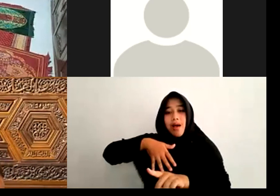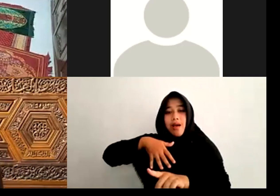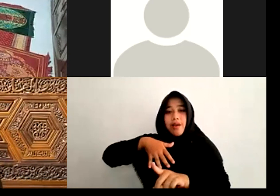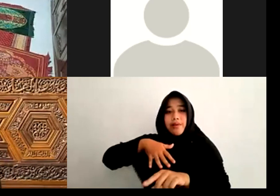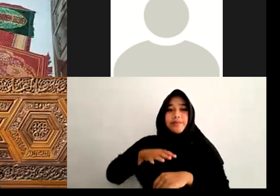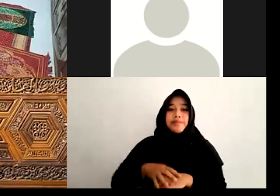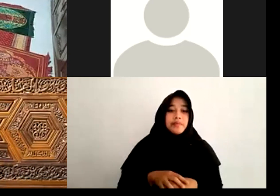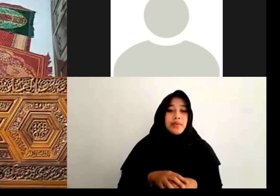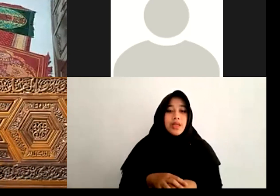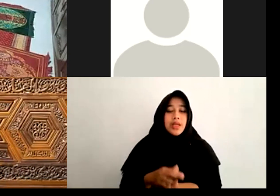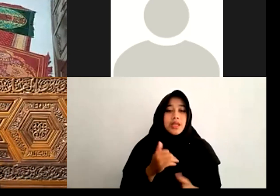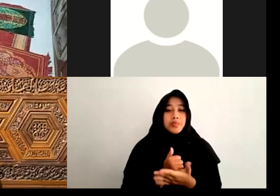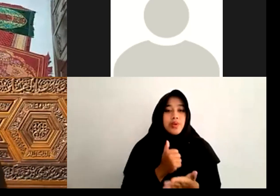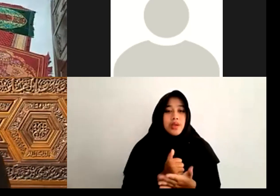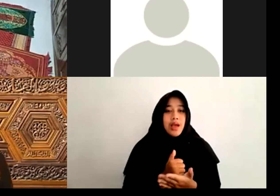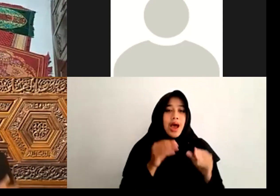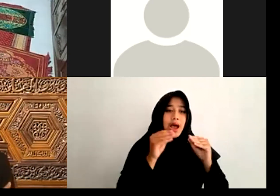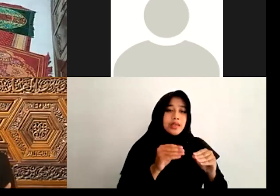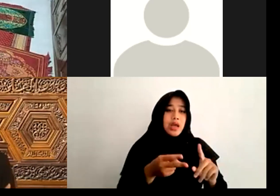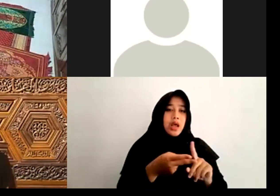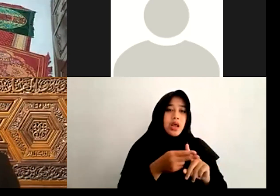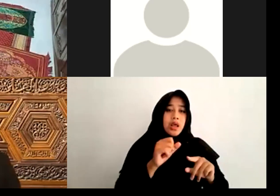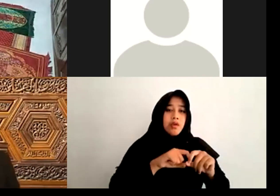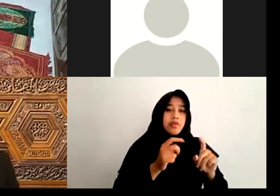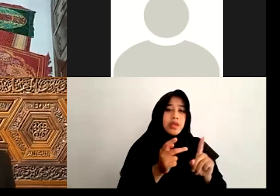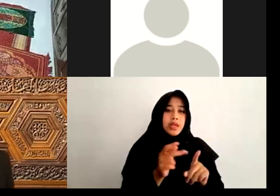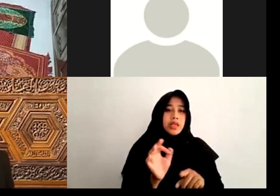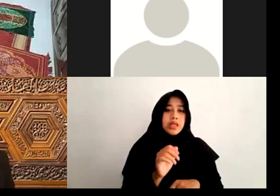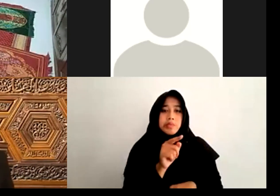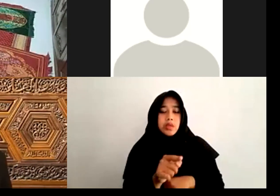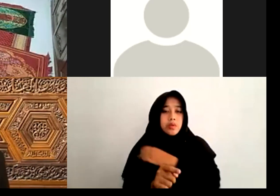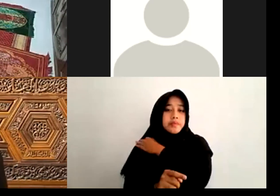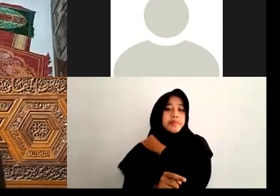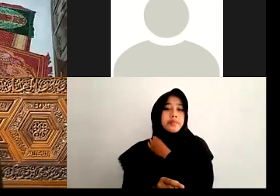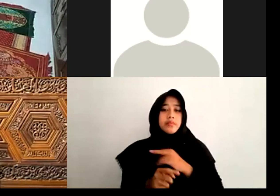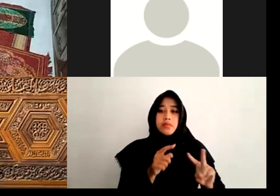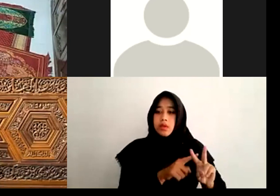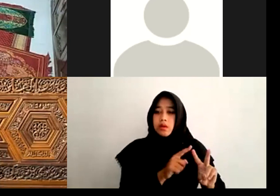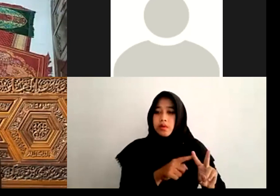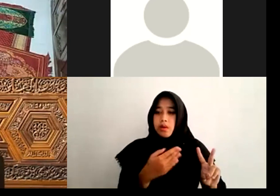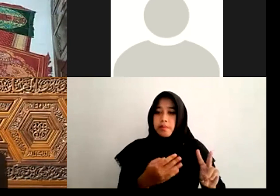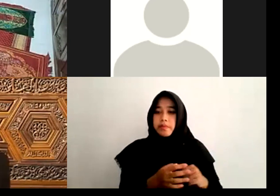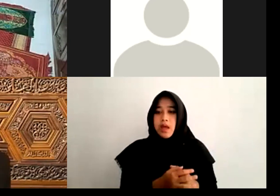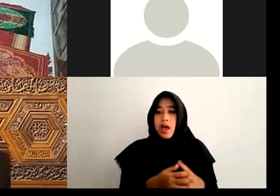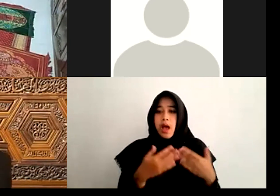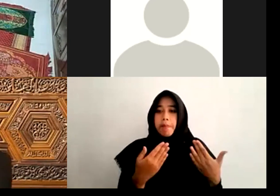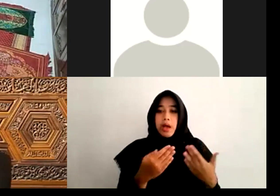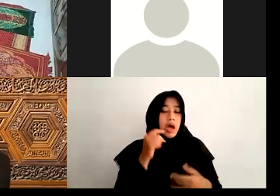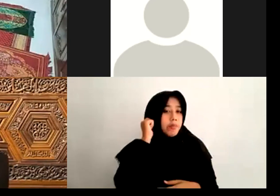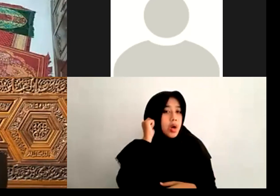Ajaran Fikih Tidak Begitu Yang Pertama Yang Kedua Apakah Perempuan Juga Bisa Menjadi